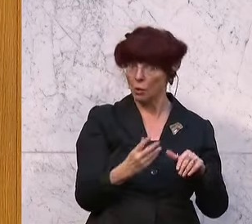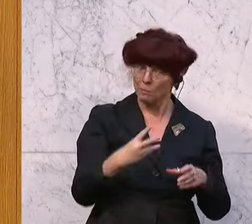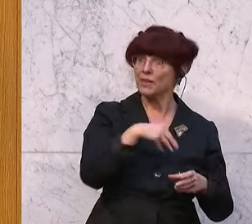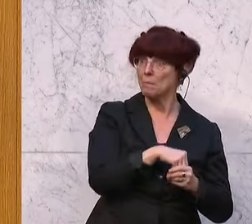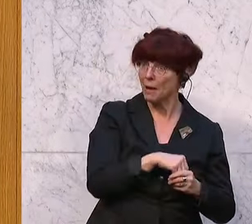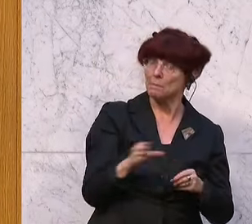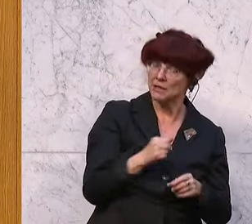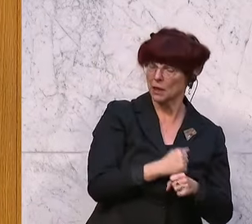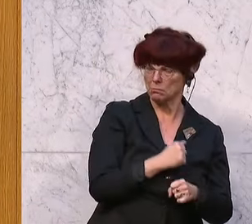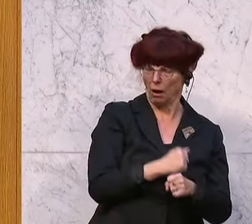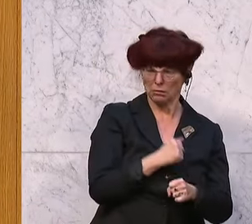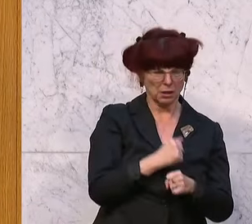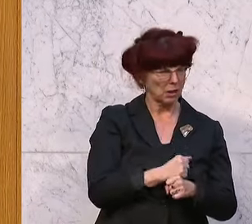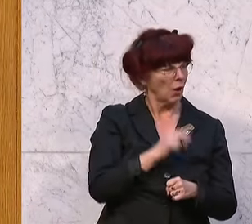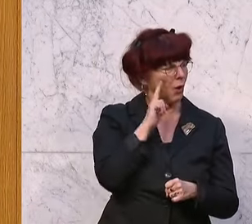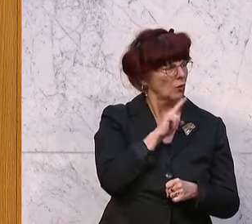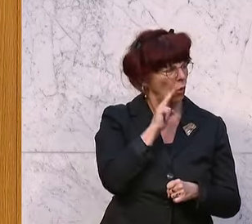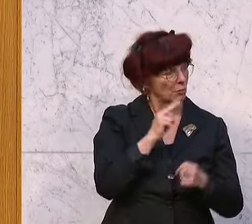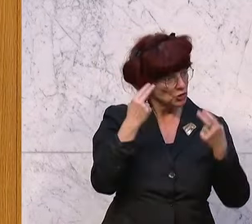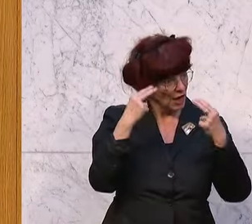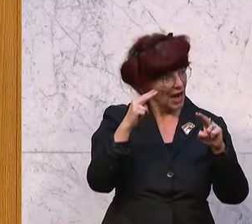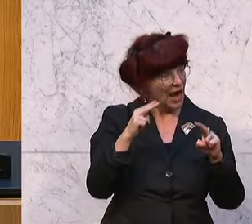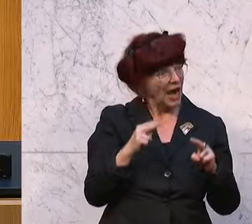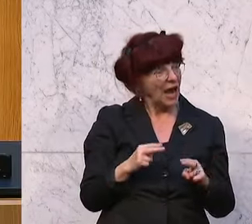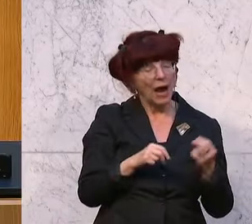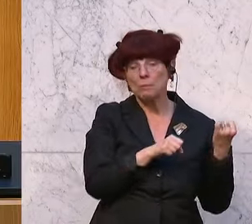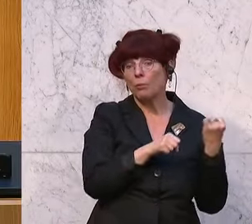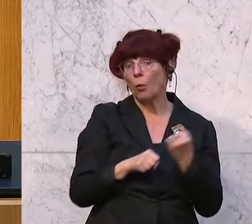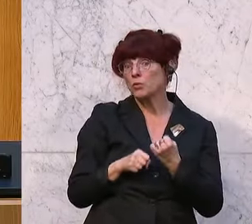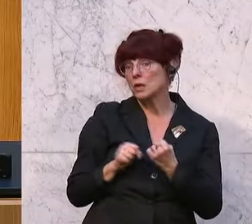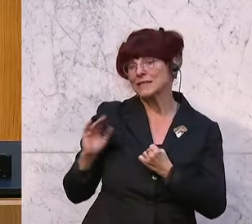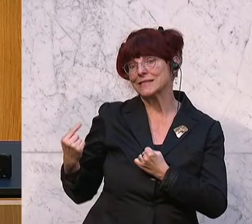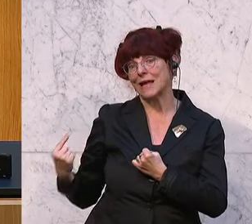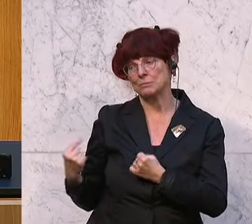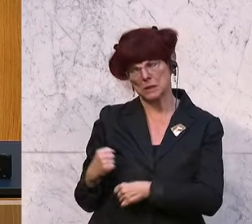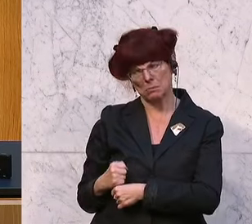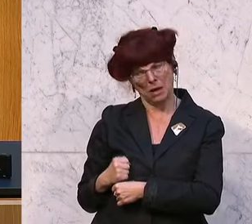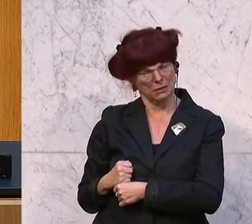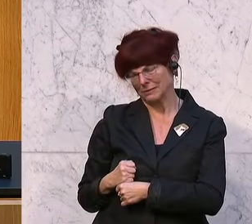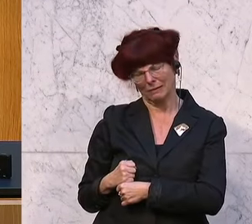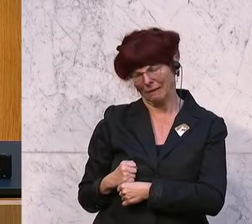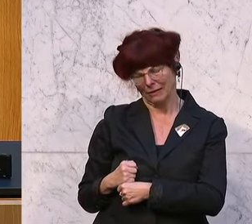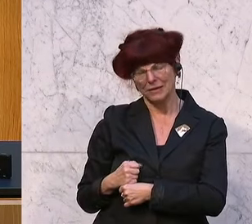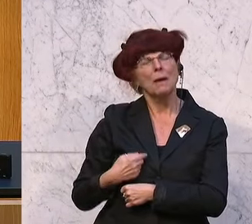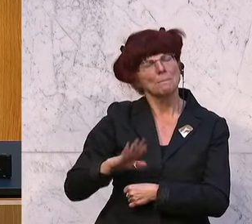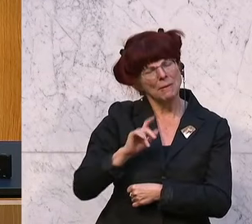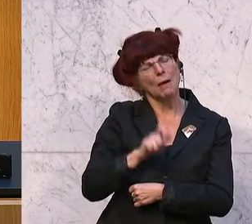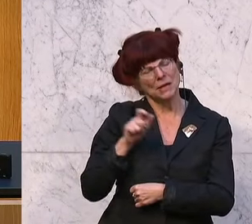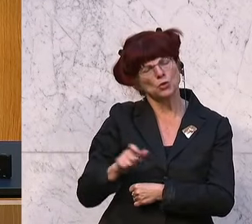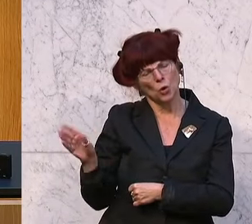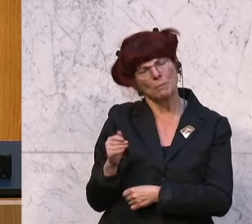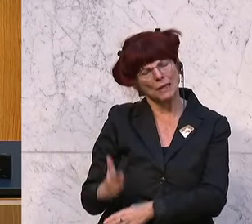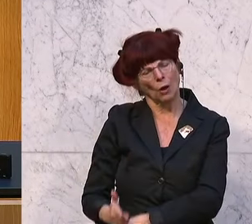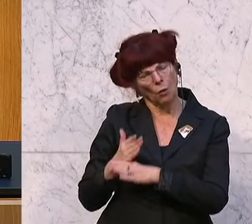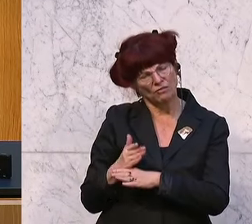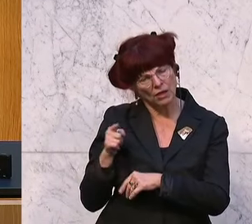lebensfremd ist das schon, dass der Herr Brunner das vielleicht in seinem stillen Kammerl selber irgendwie gemacht hat, sondern da werden schon mehrere Kräfte zusammengewirkt